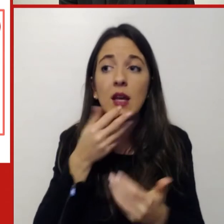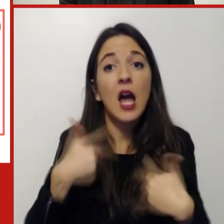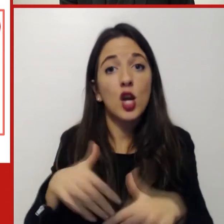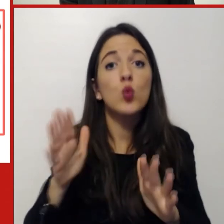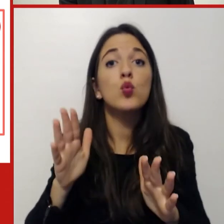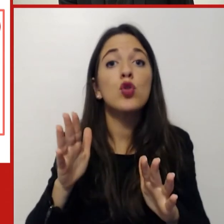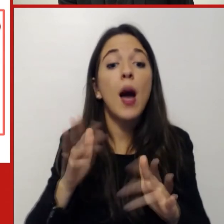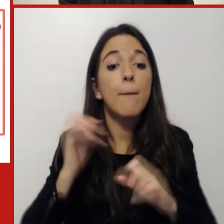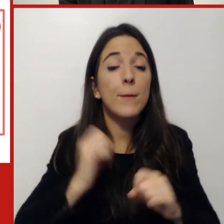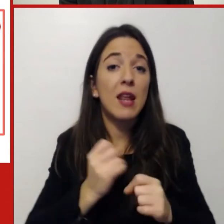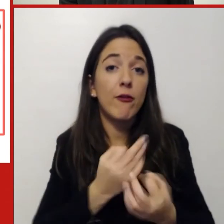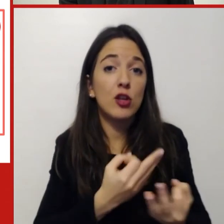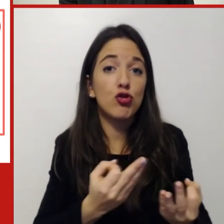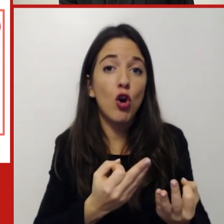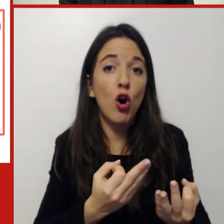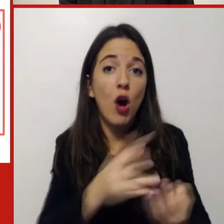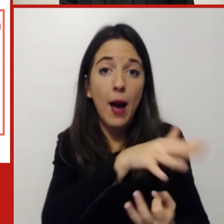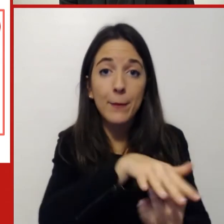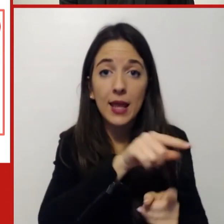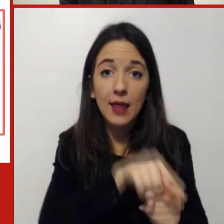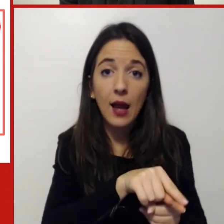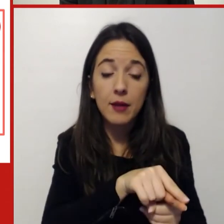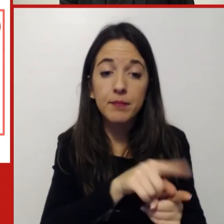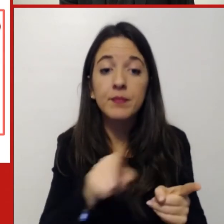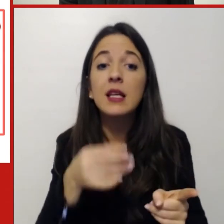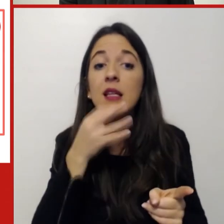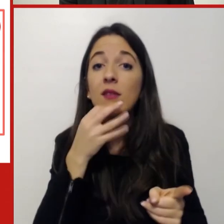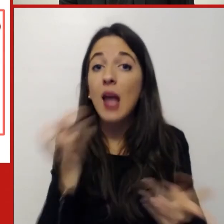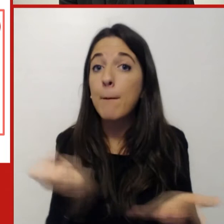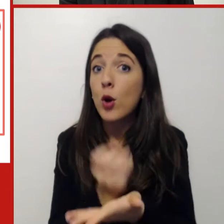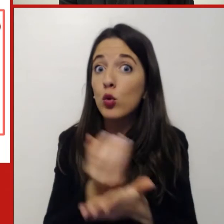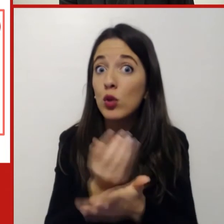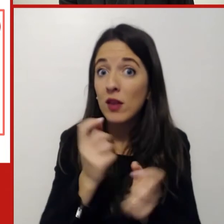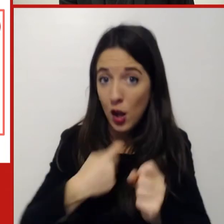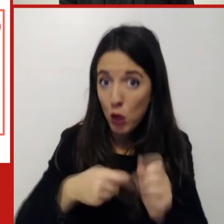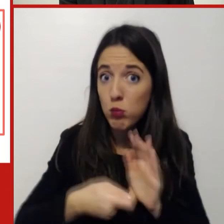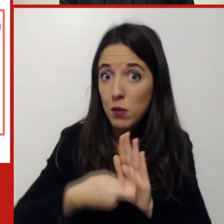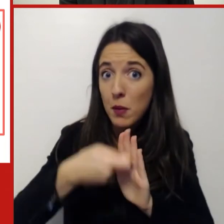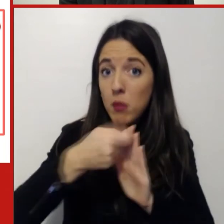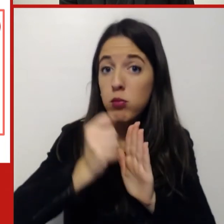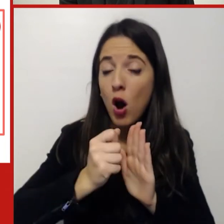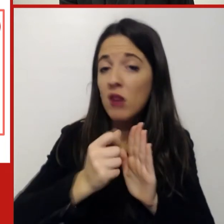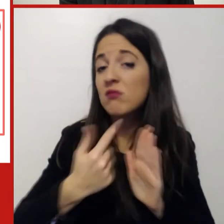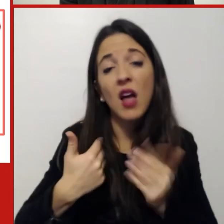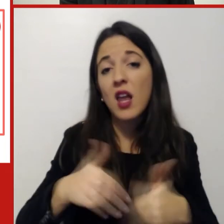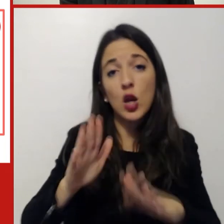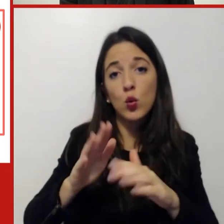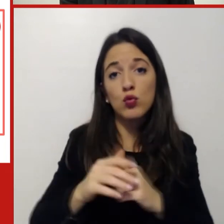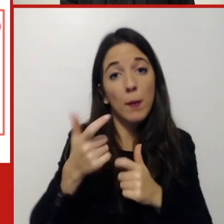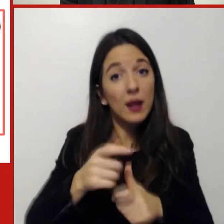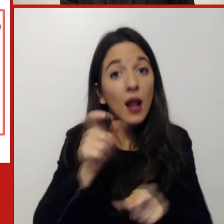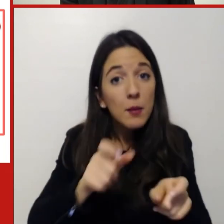stiamo rinunciando a una produttività a livello paese stiamo rinunciando anche a livello sociale a dare